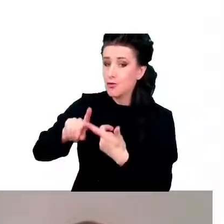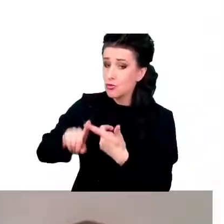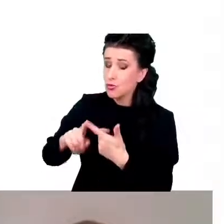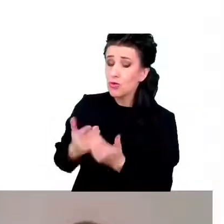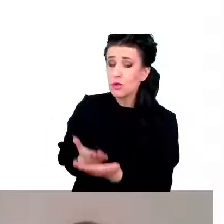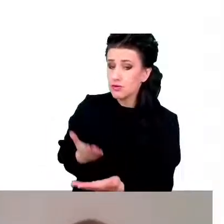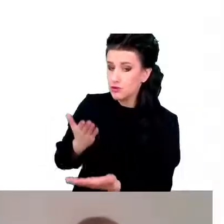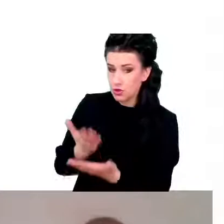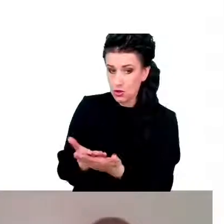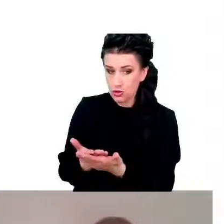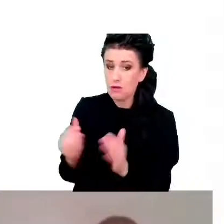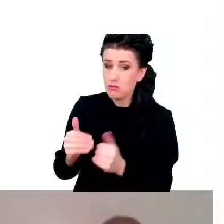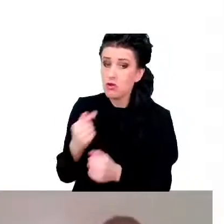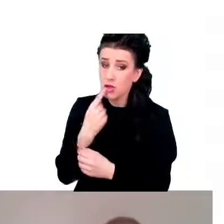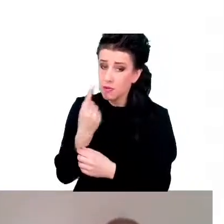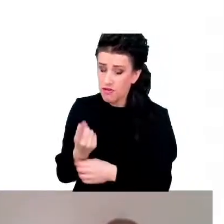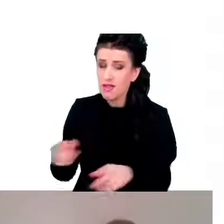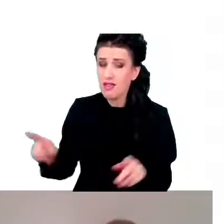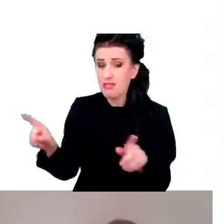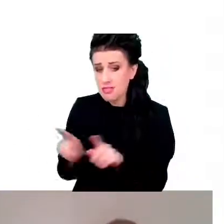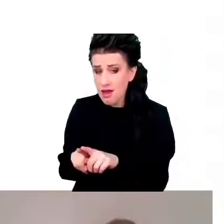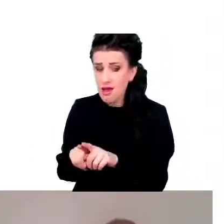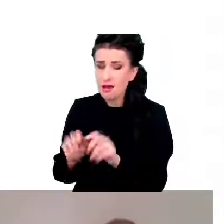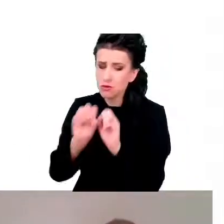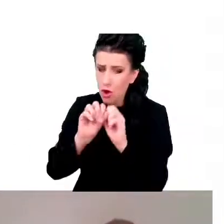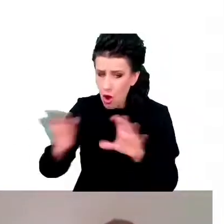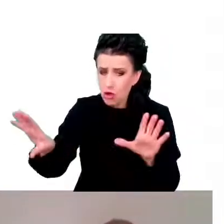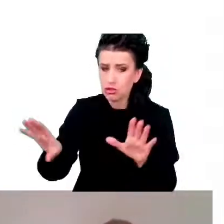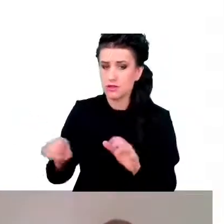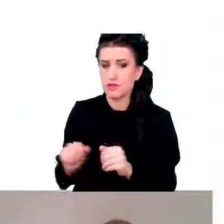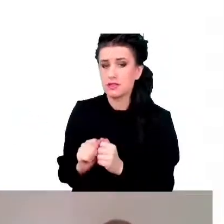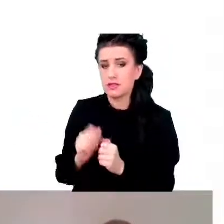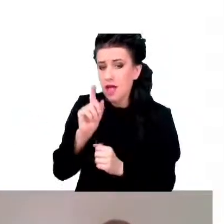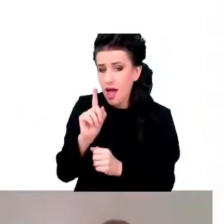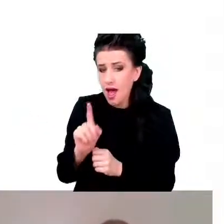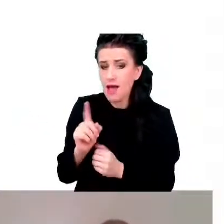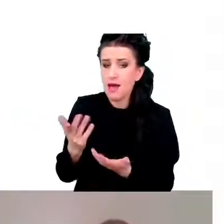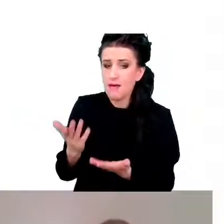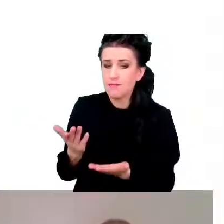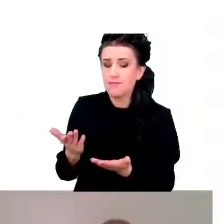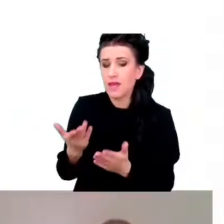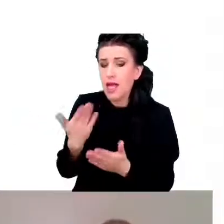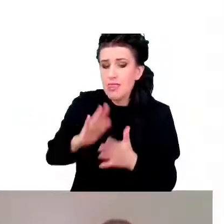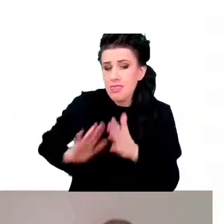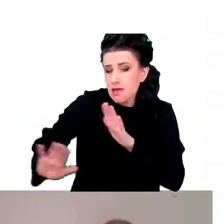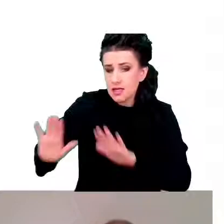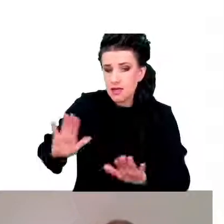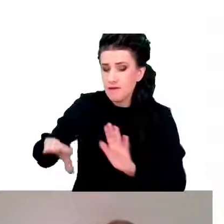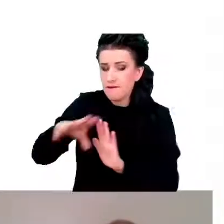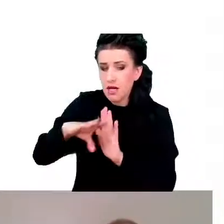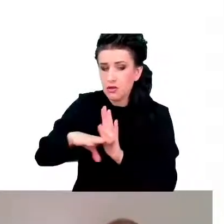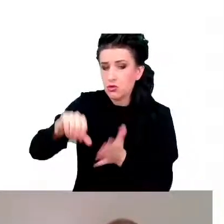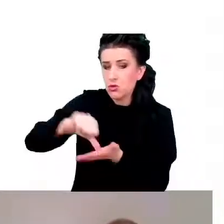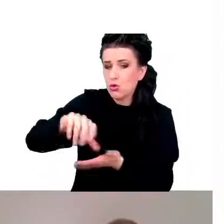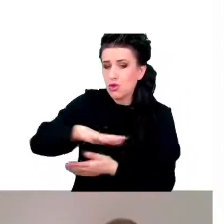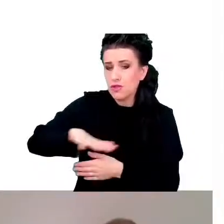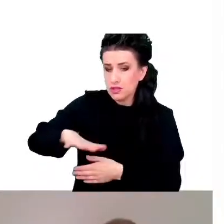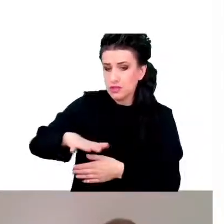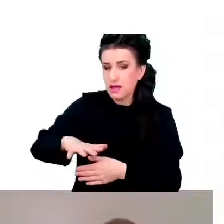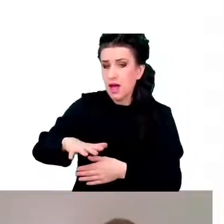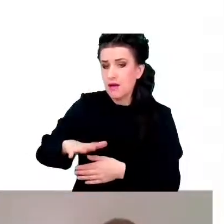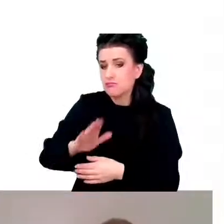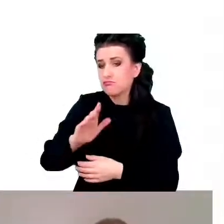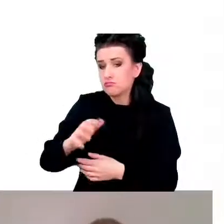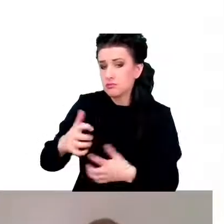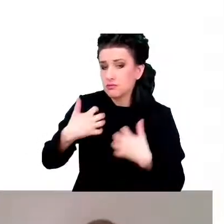też w pewnym sensie oczywisty, czyli że niezależnie od warunków środowiska jest pewna granica długości życia